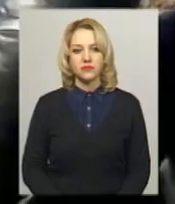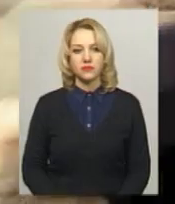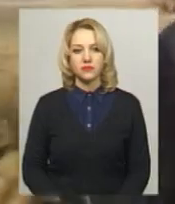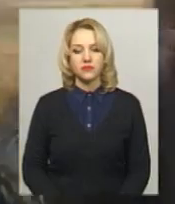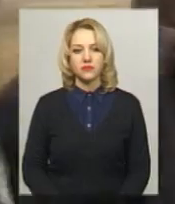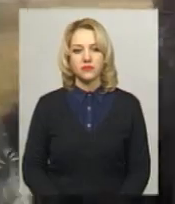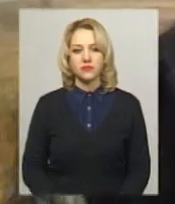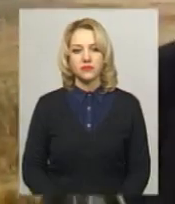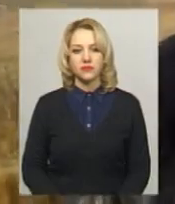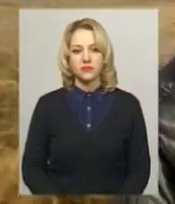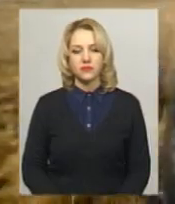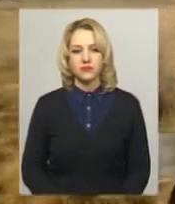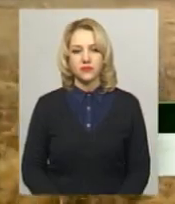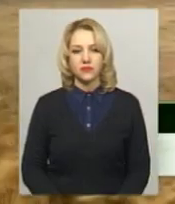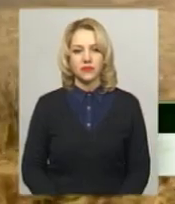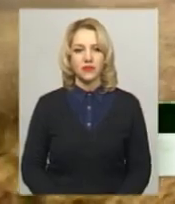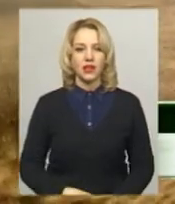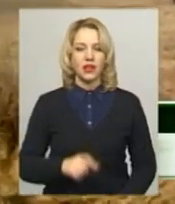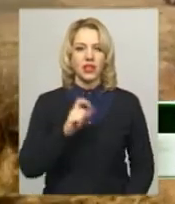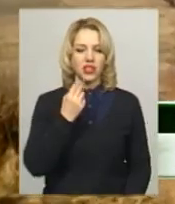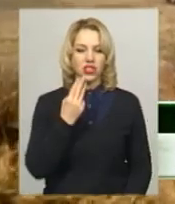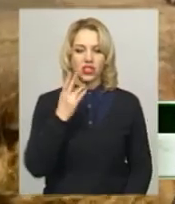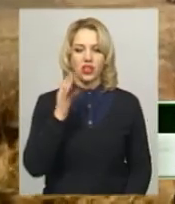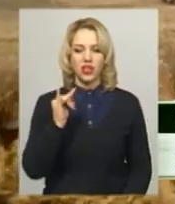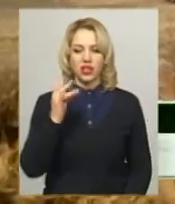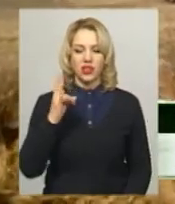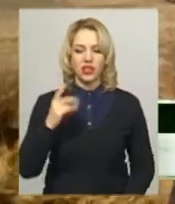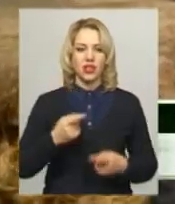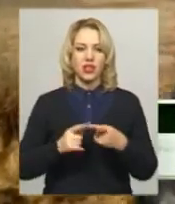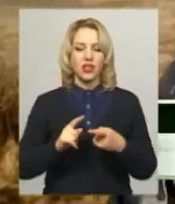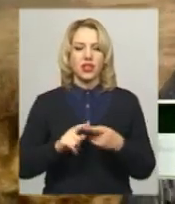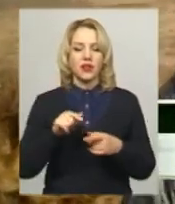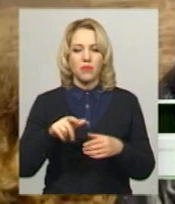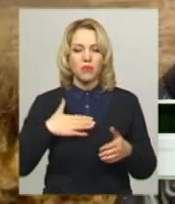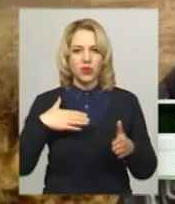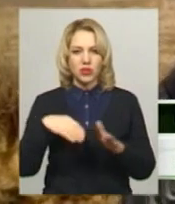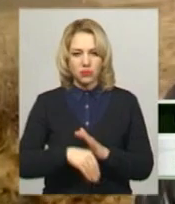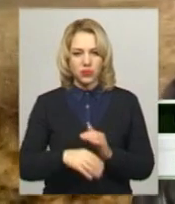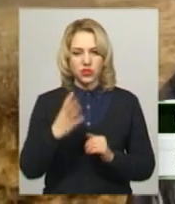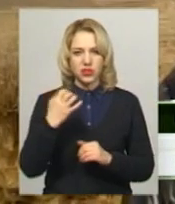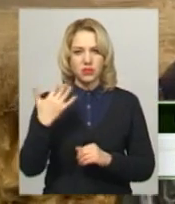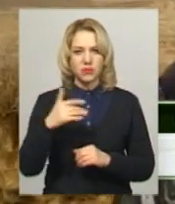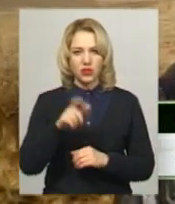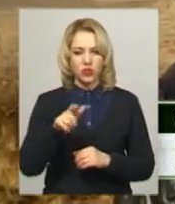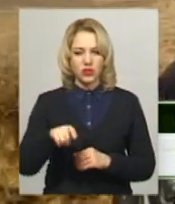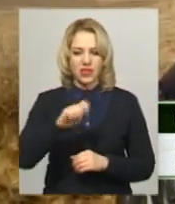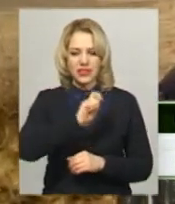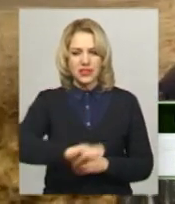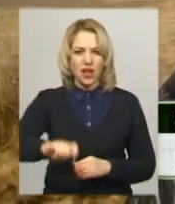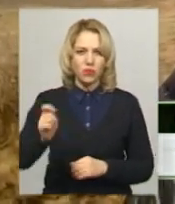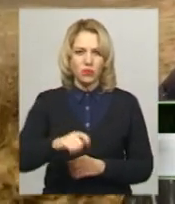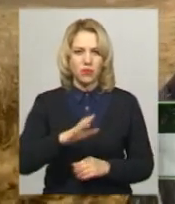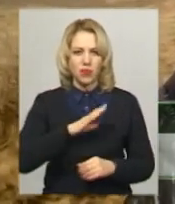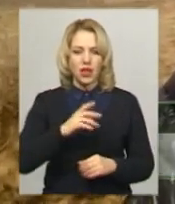«В Вельштині 450 людей вони зарубали шаблями. Найменше